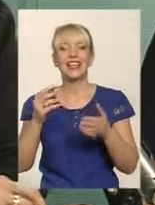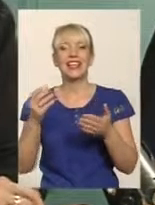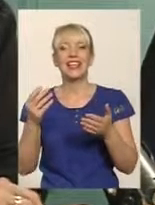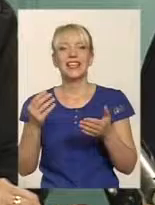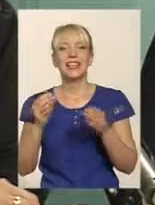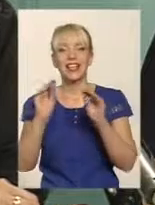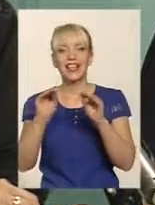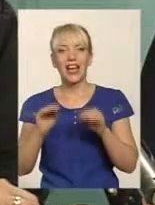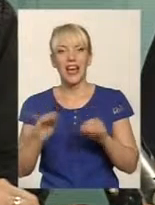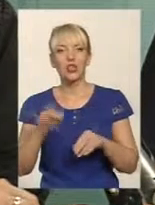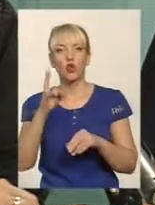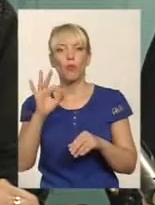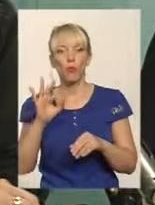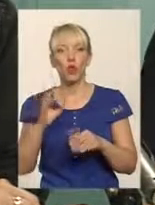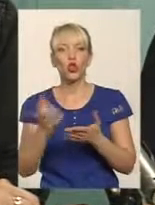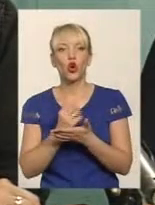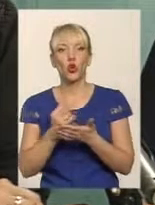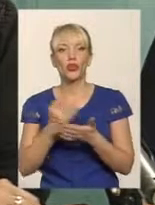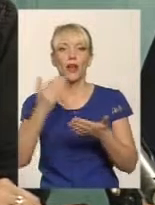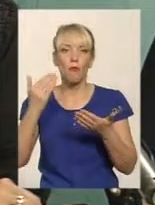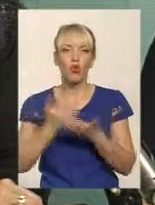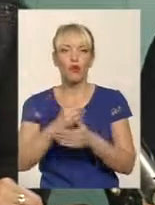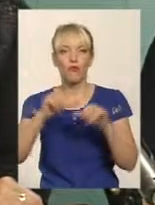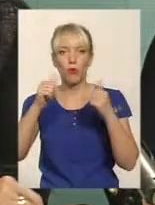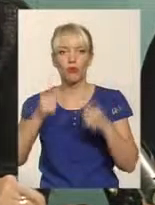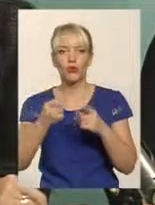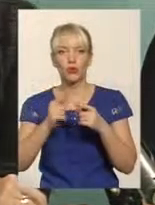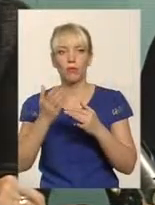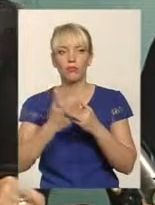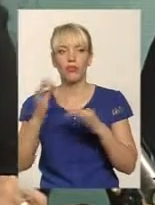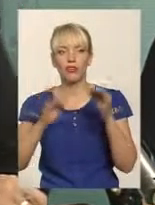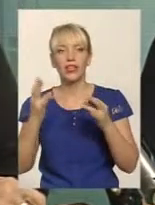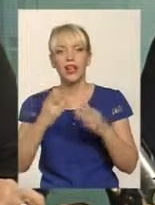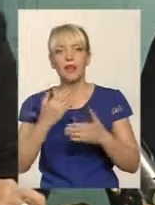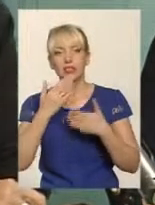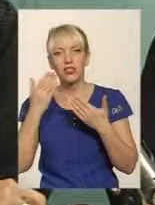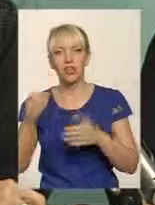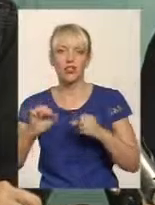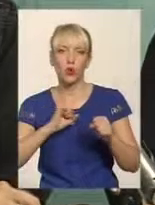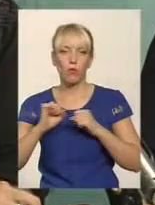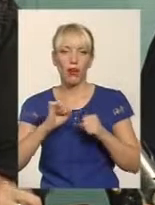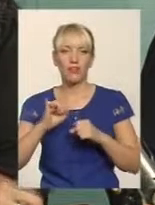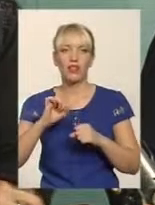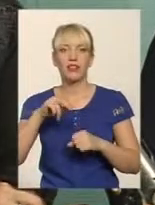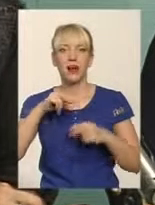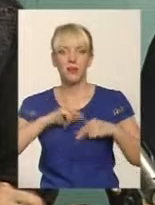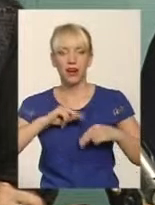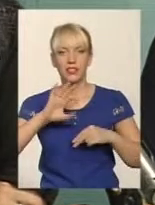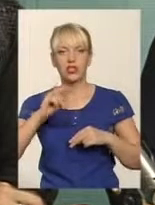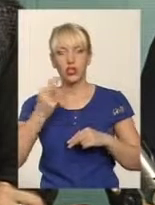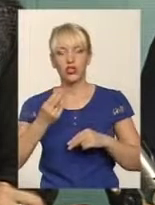доходи і по-новому оформлювати цю пільгу. Тобто, це безпосередньо треба звернутися Конкретно звернутися у відділі